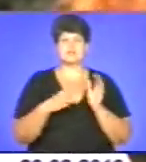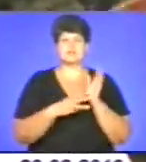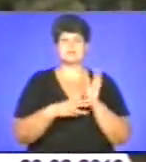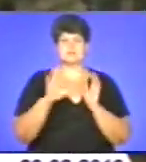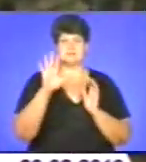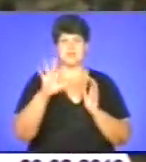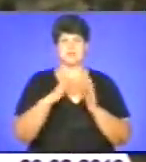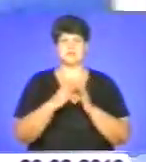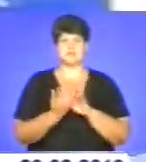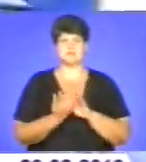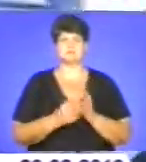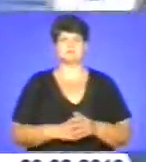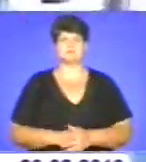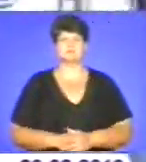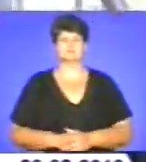ціл.